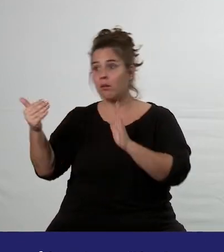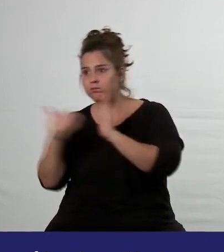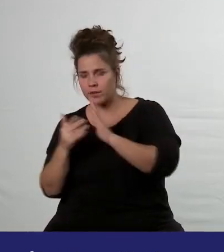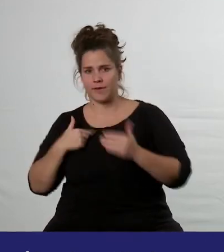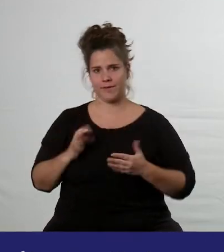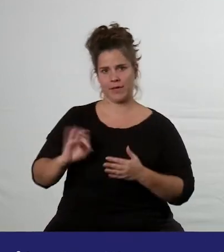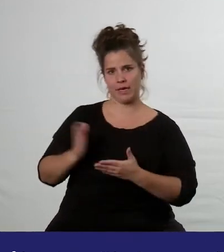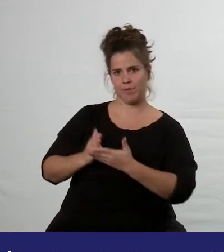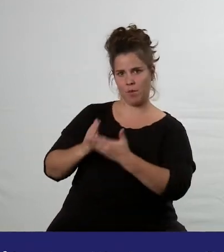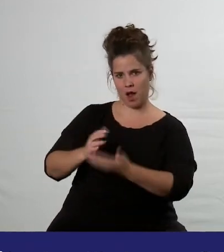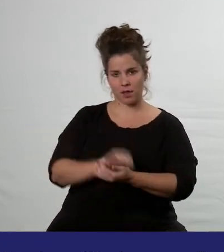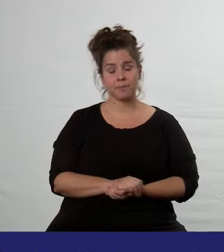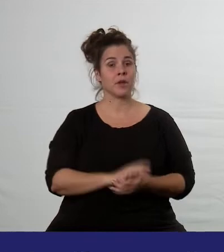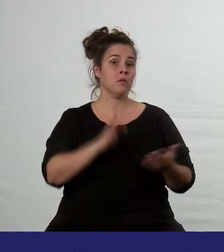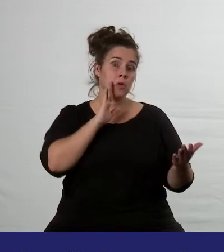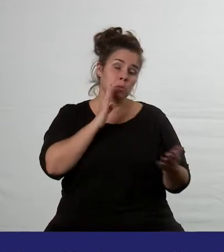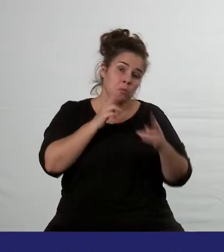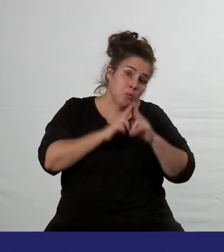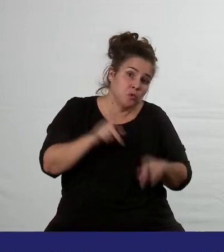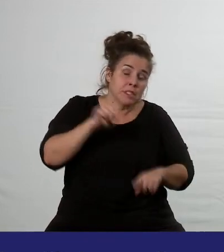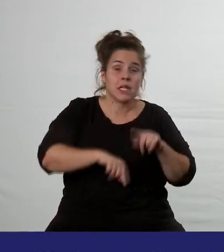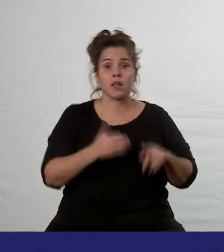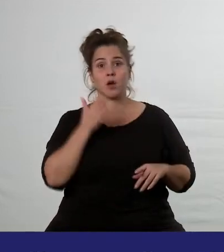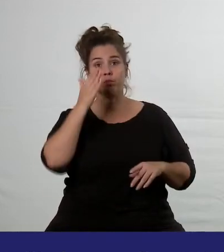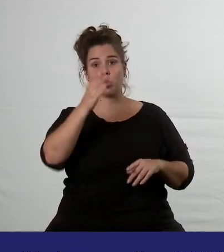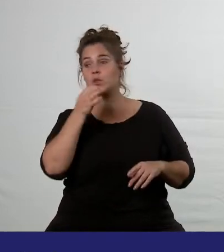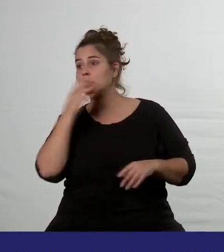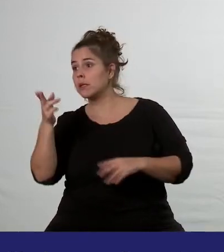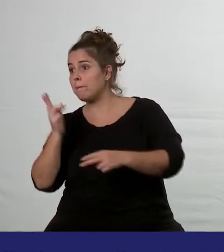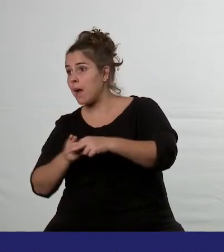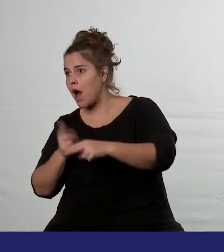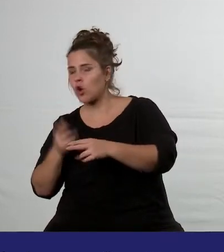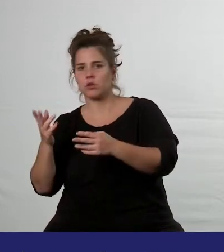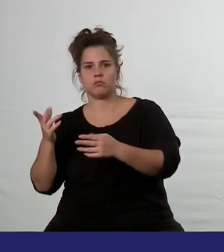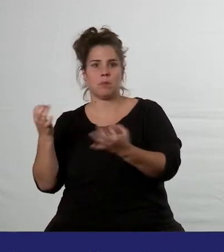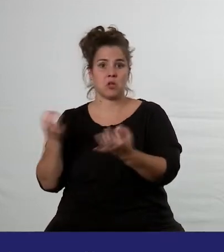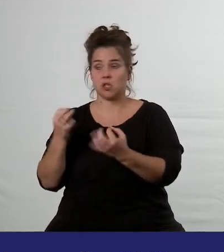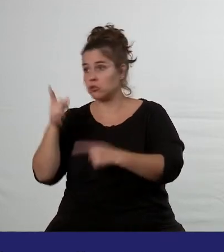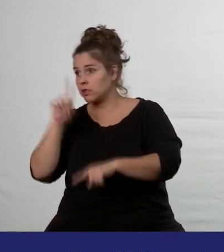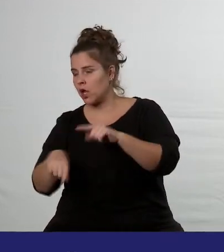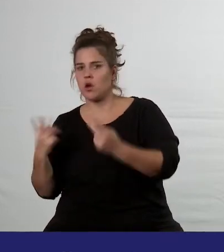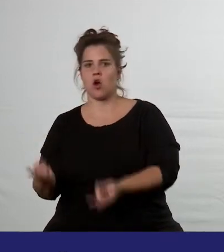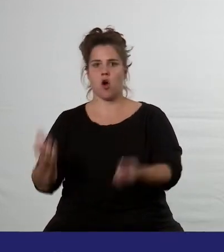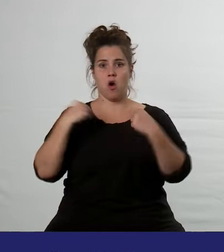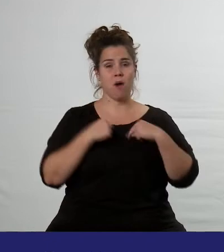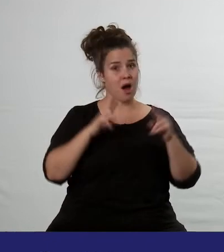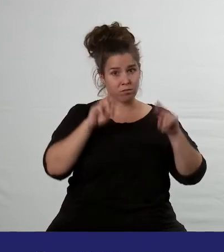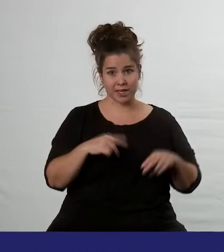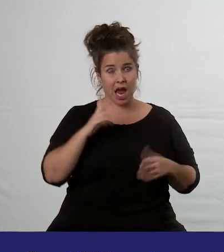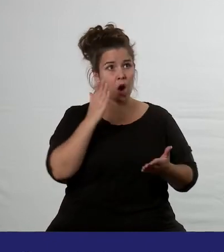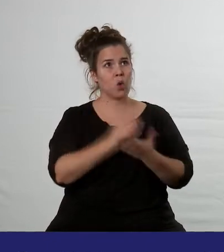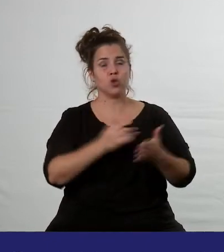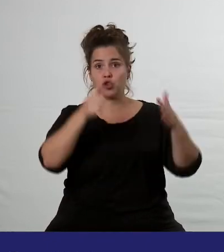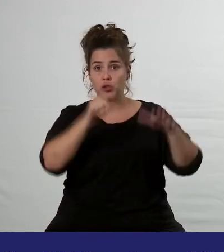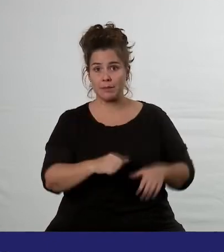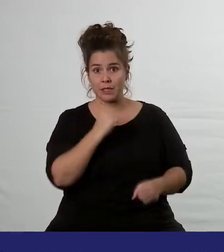a časem, abych byla schopná zastat co nejlépe jejich práci, což tedy není opravdu možné i nyní po více